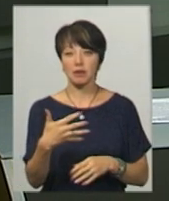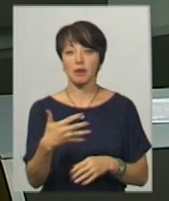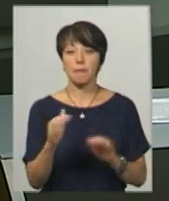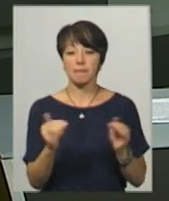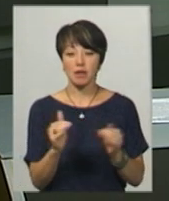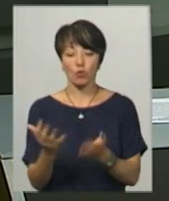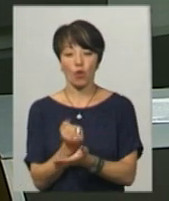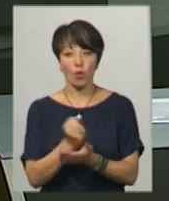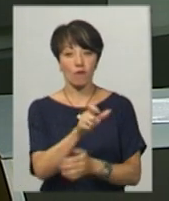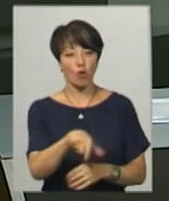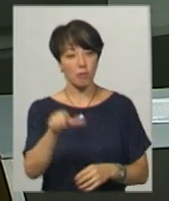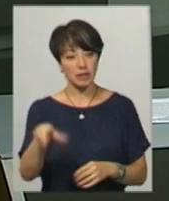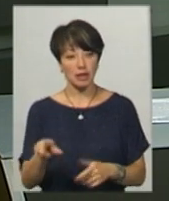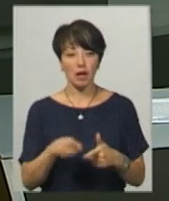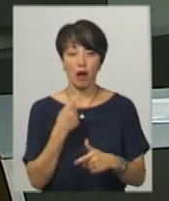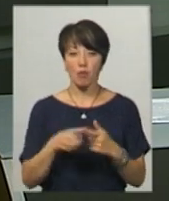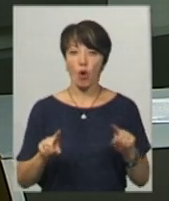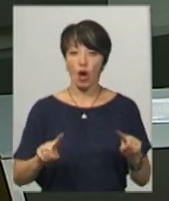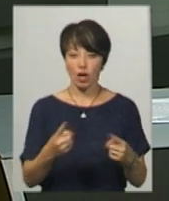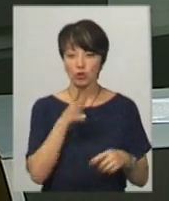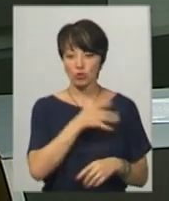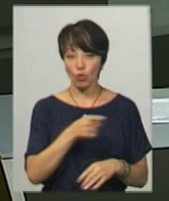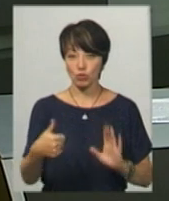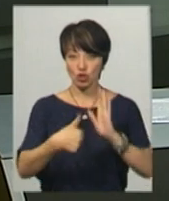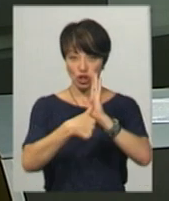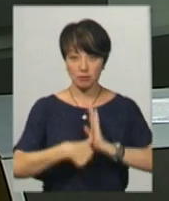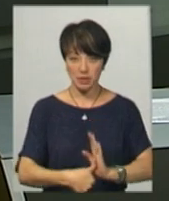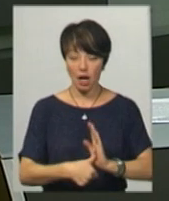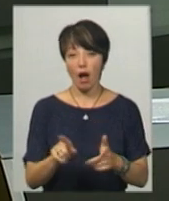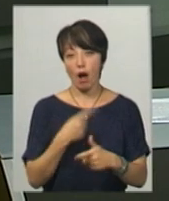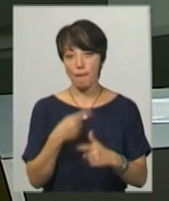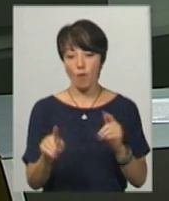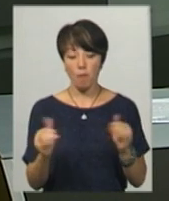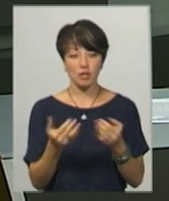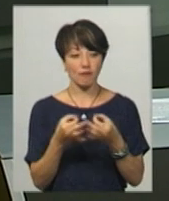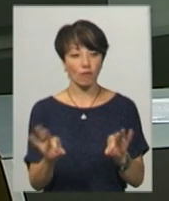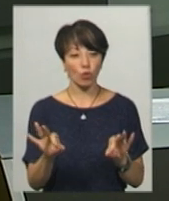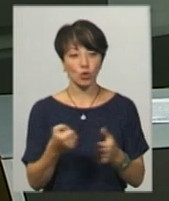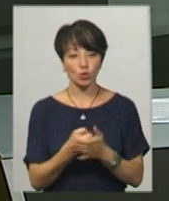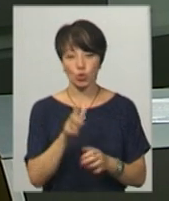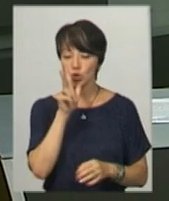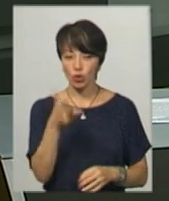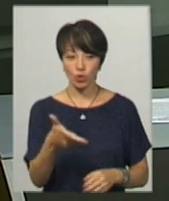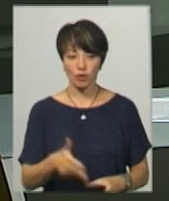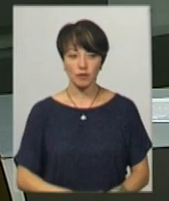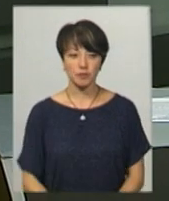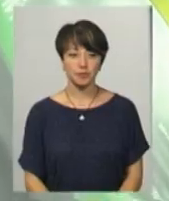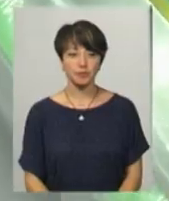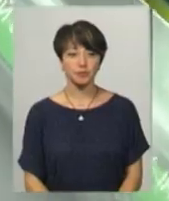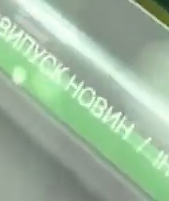мінімумів доходів громадян, або арешт строком до 6 місяців, або обмеження волі строком до 3 років.